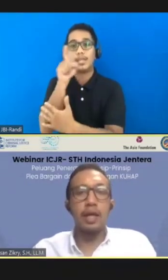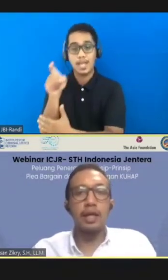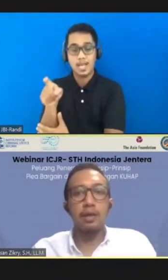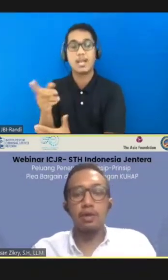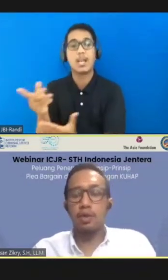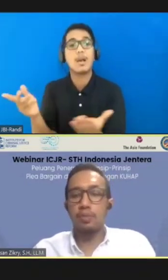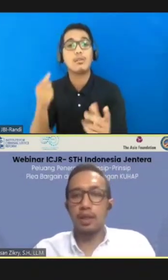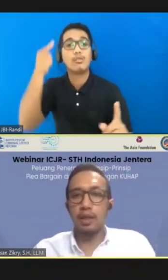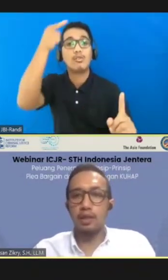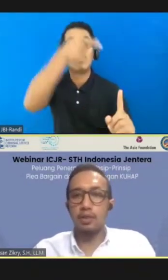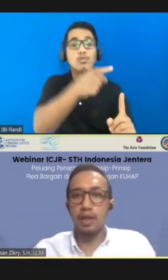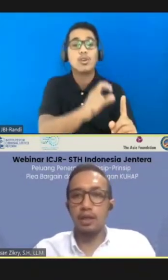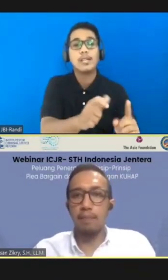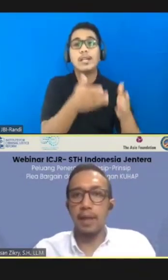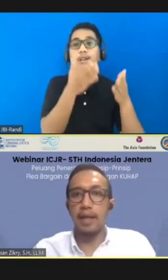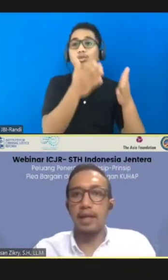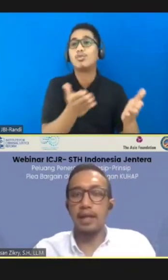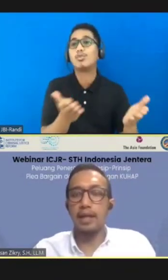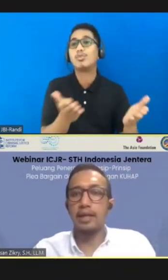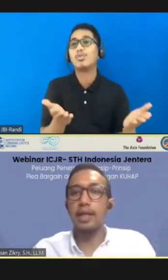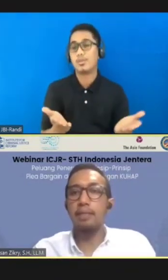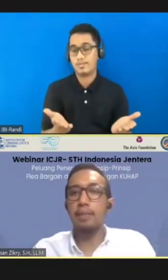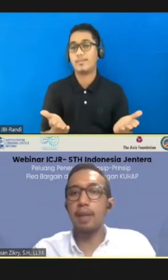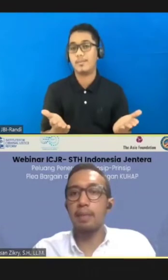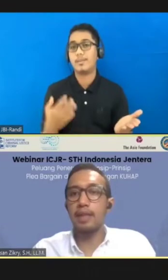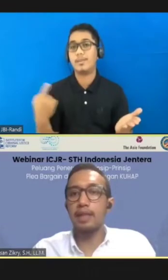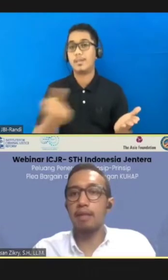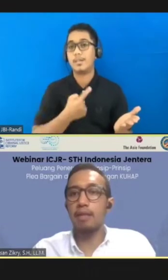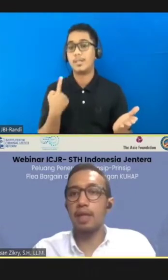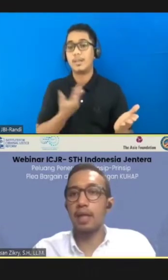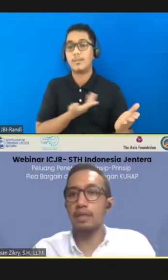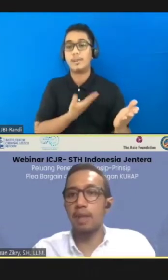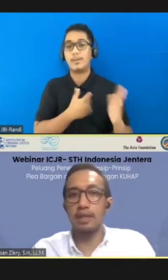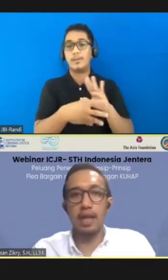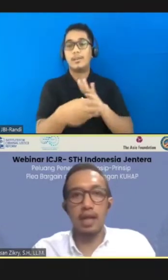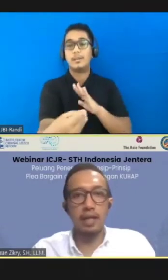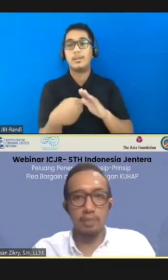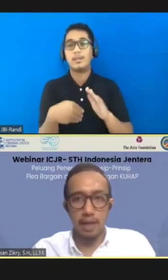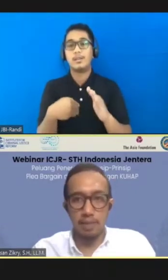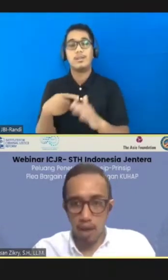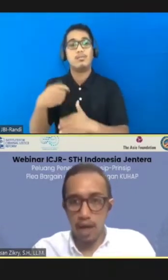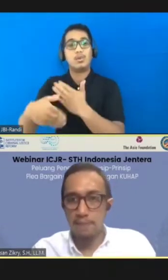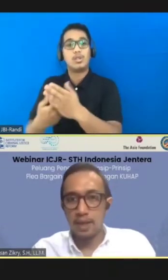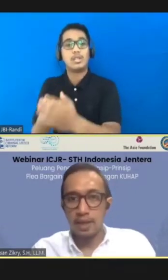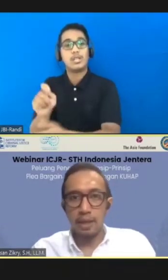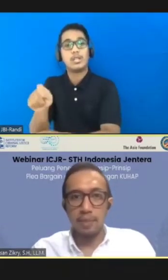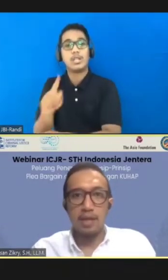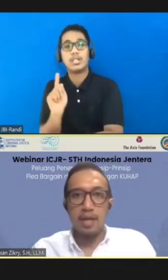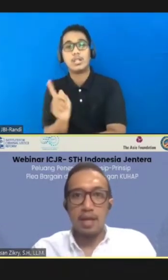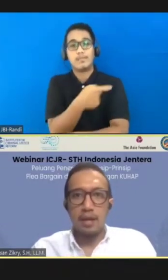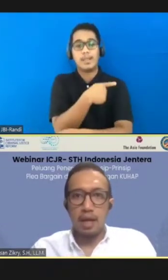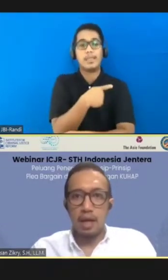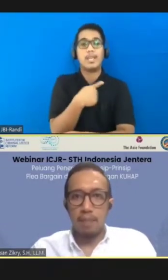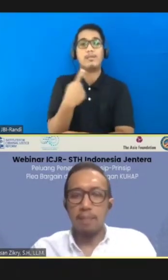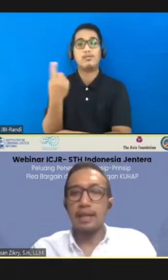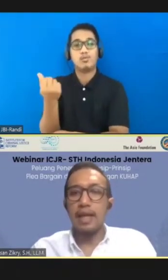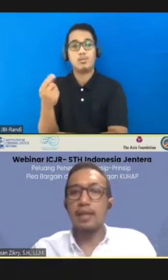tujuan dari jalur khusus, seperti yang tadi sudah disampaikan adalah, kita ingin mengimplementasikan peradilan cepat, sederhana, dan biaya murah. Tapi,